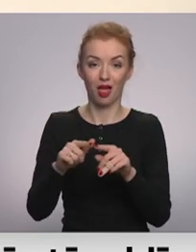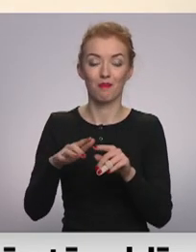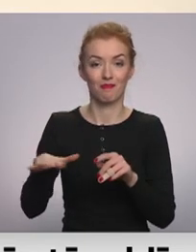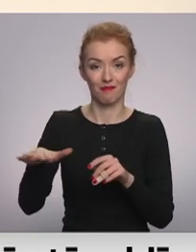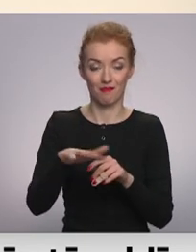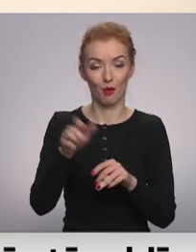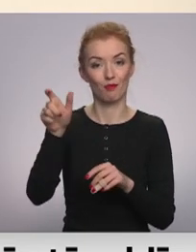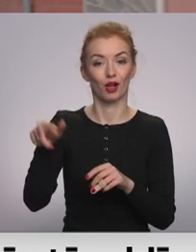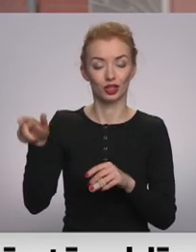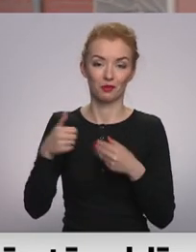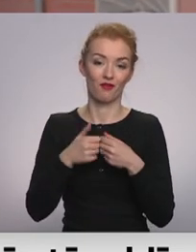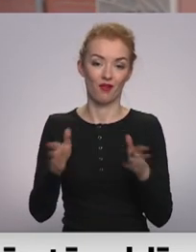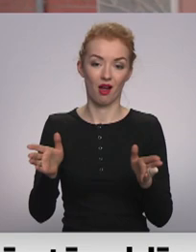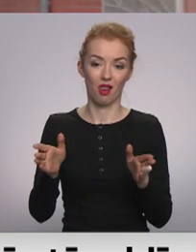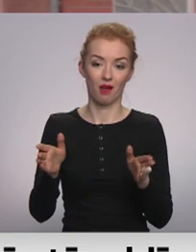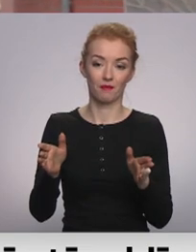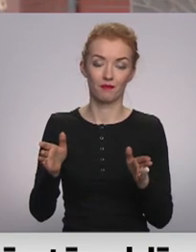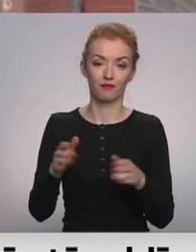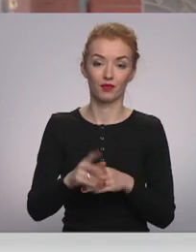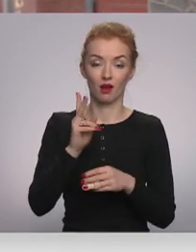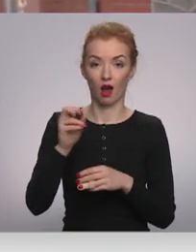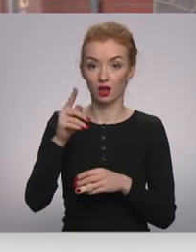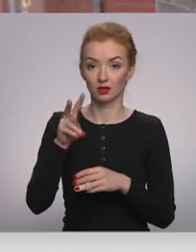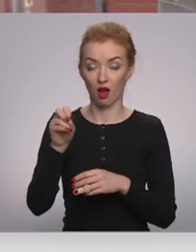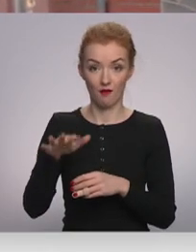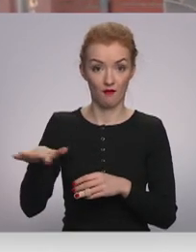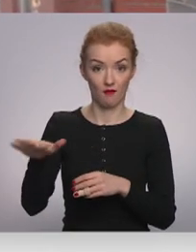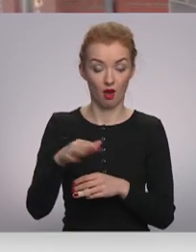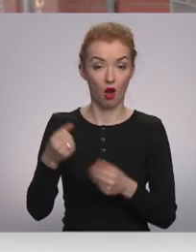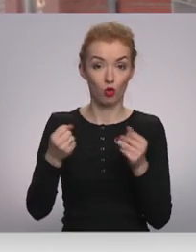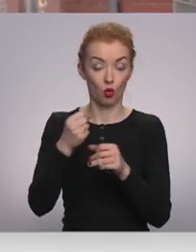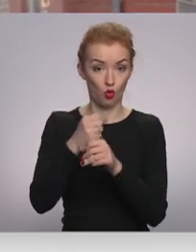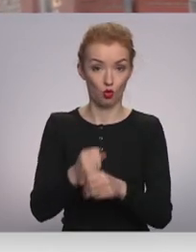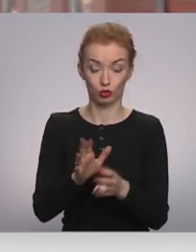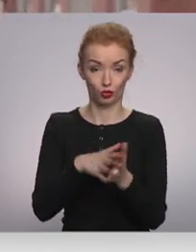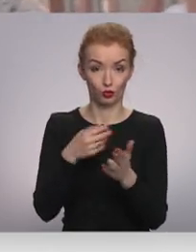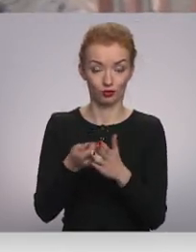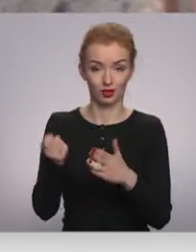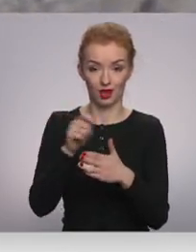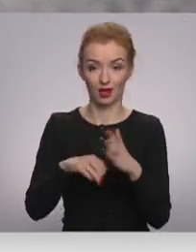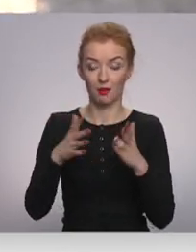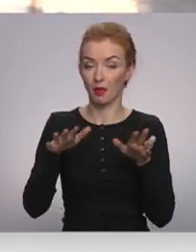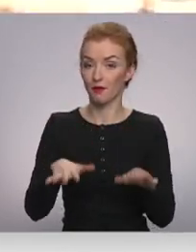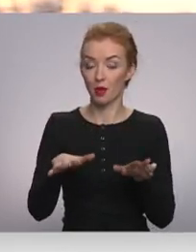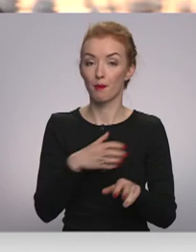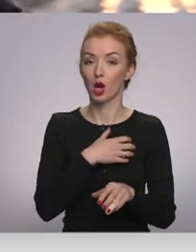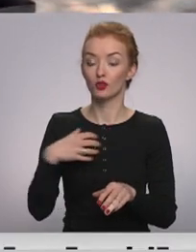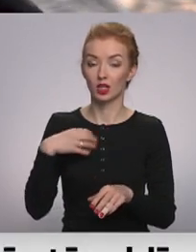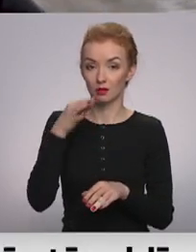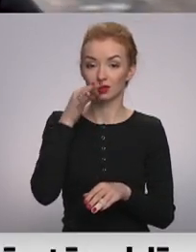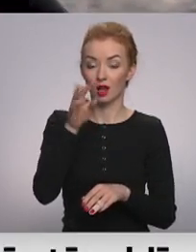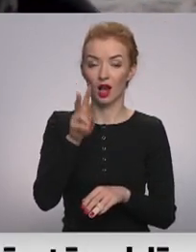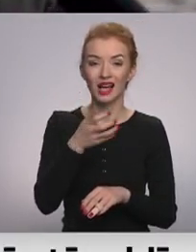pazažīriem atkal ir vaļā. Kā ar savā autosta joprojām ir slēgta, taču vietējā pašvaldībā saka, ka